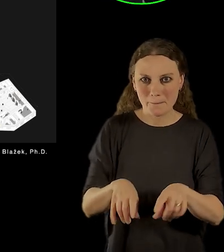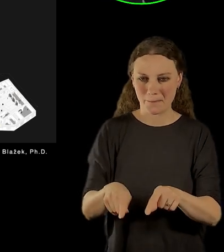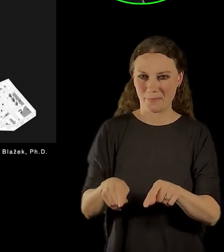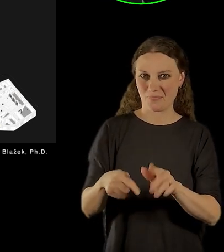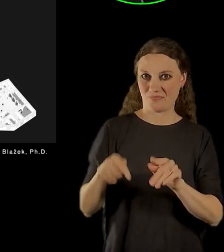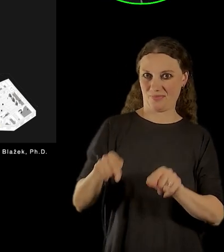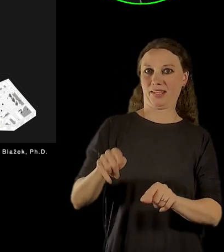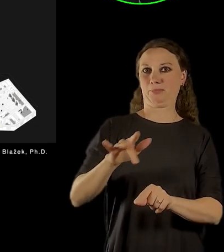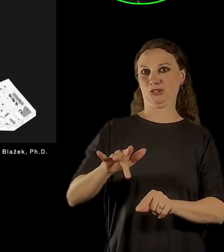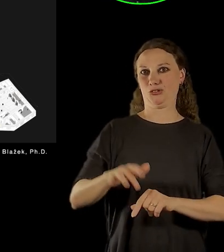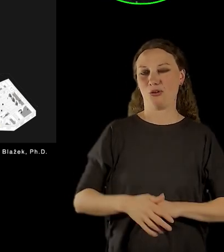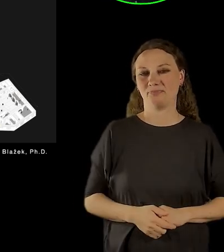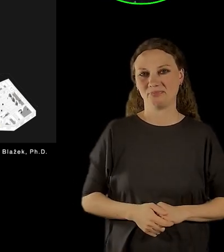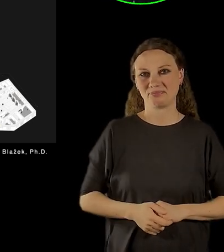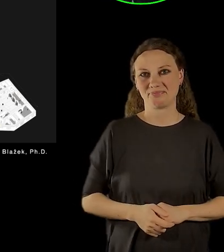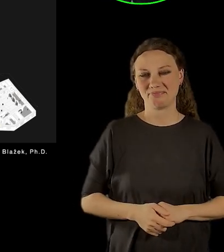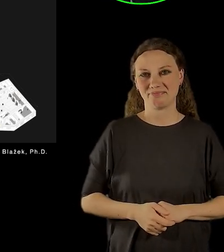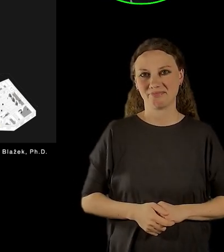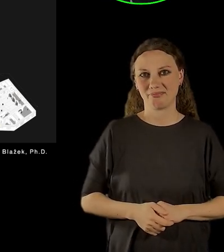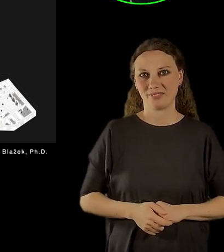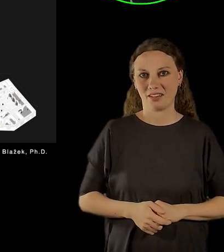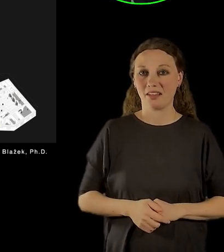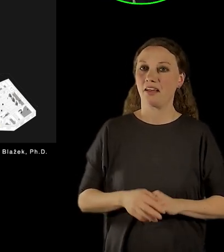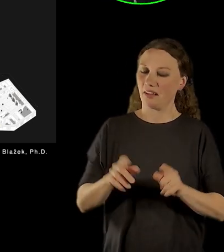náměstí, velmi dobře vykládat interpretace dějin.